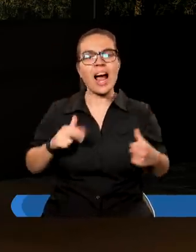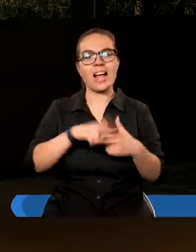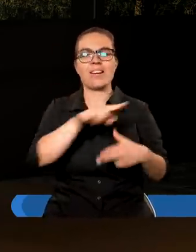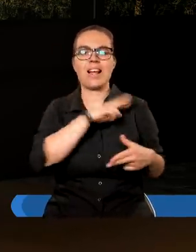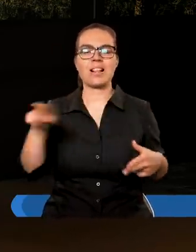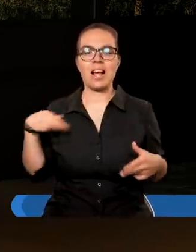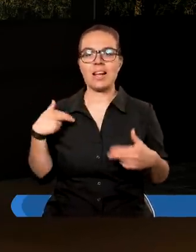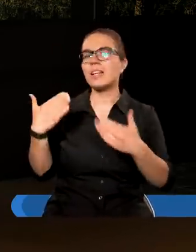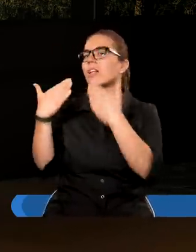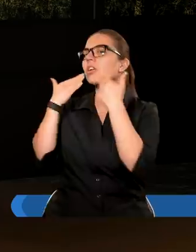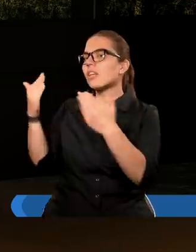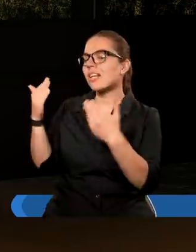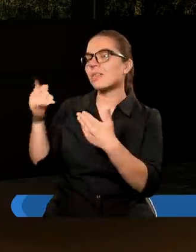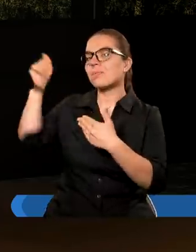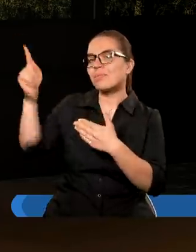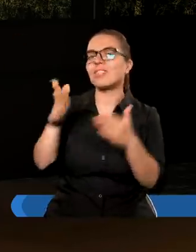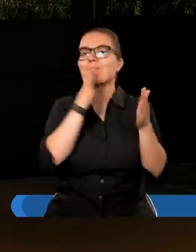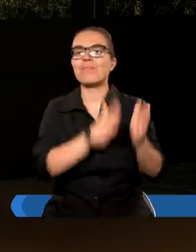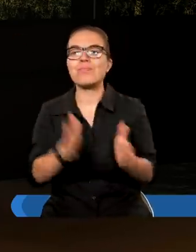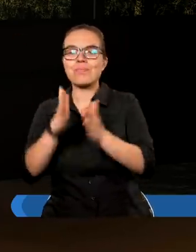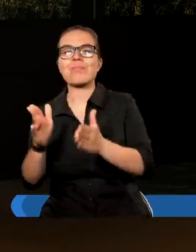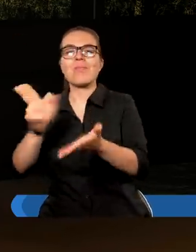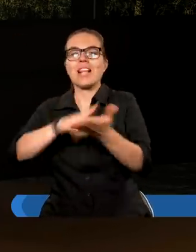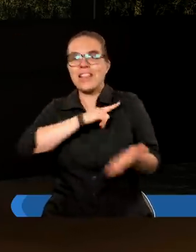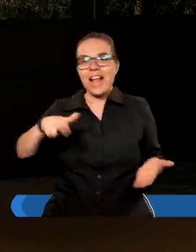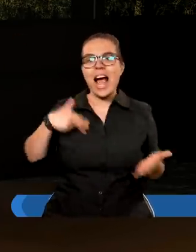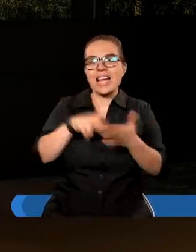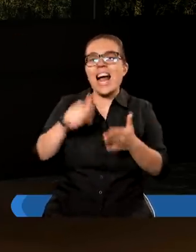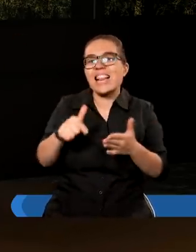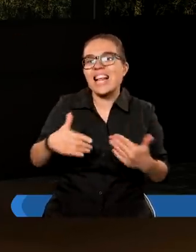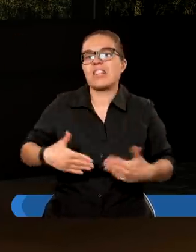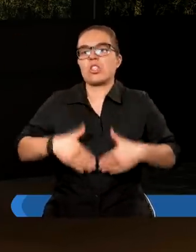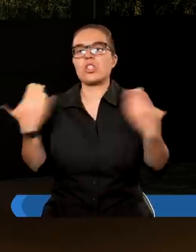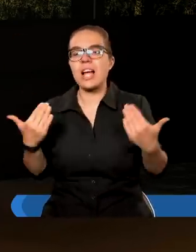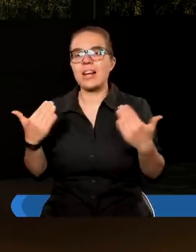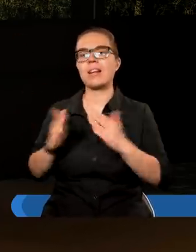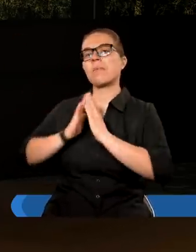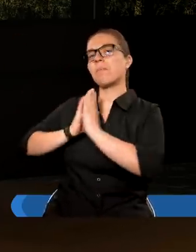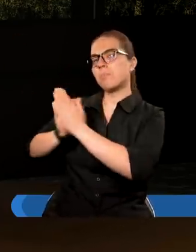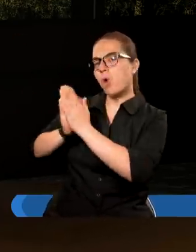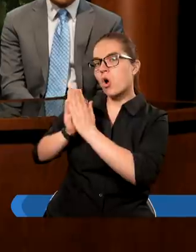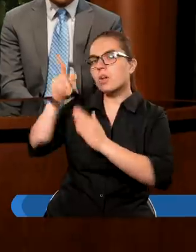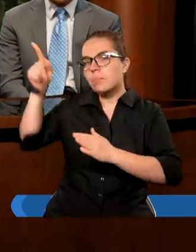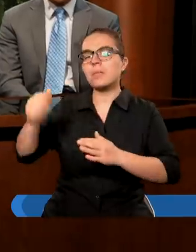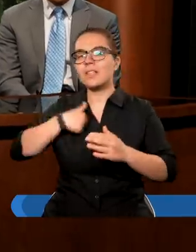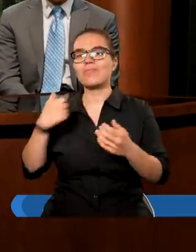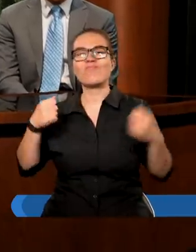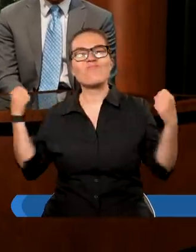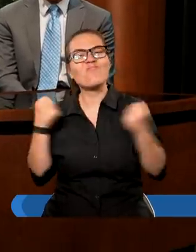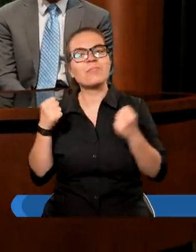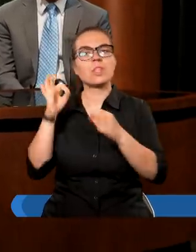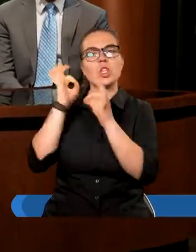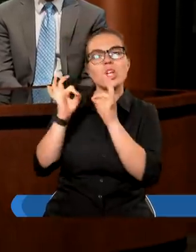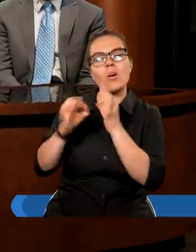Dziękujemy Ci Panie również za to, że Ty nas przygotowujesz na ten dzień i prosimy o to, abyś dał nam szczególną